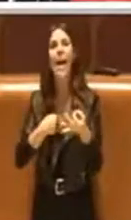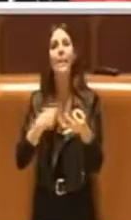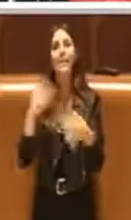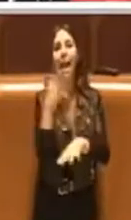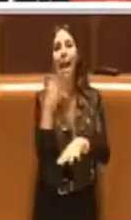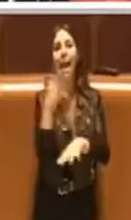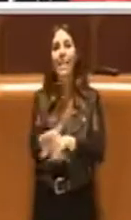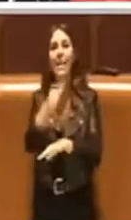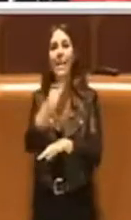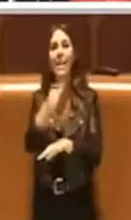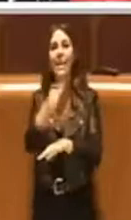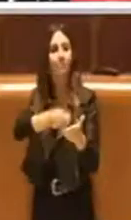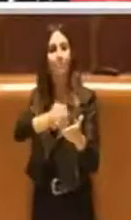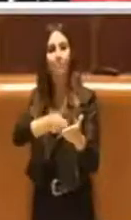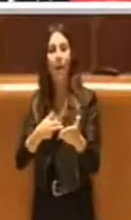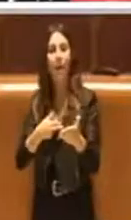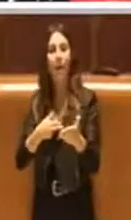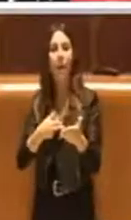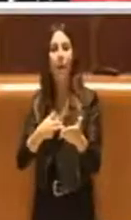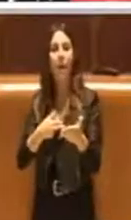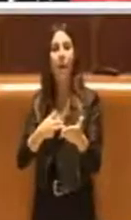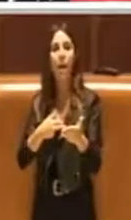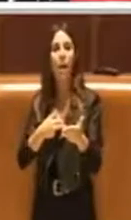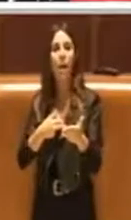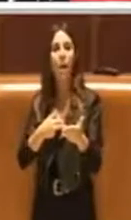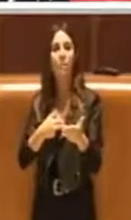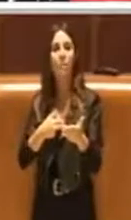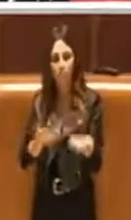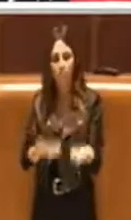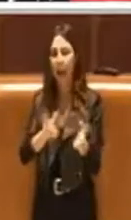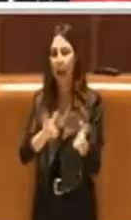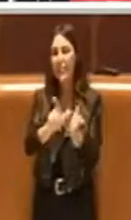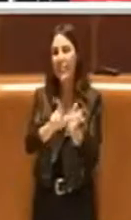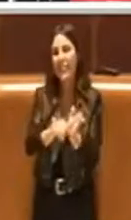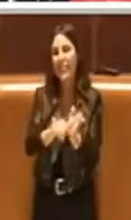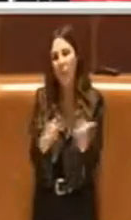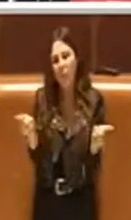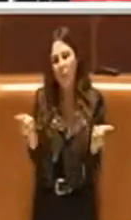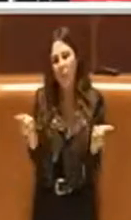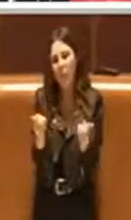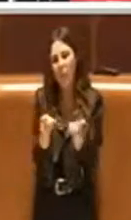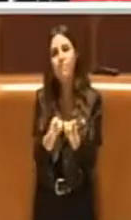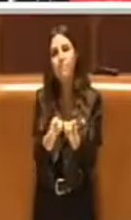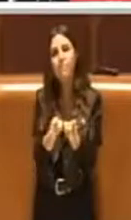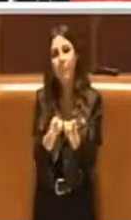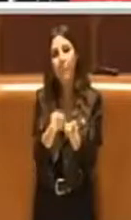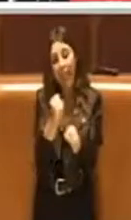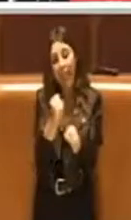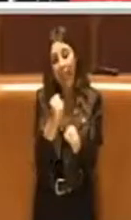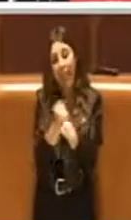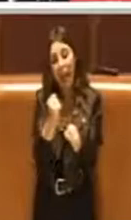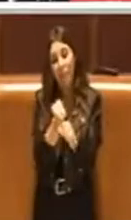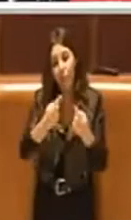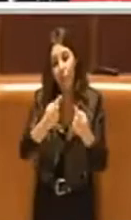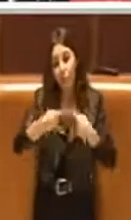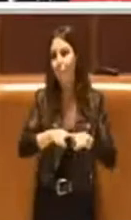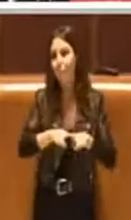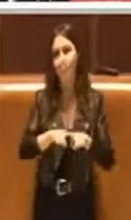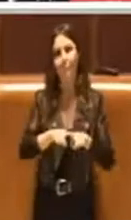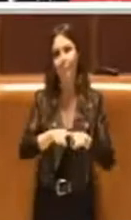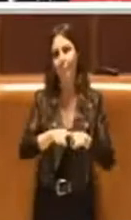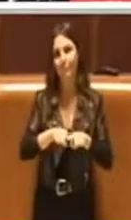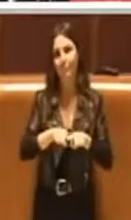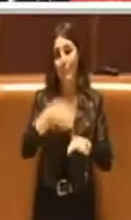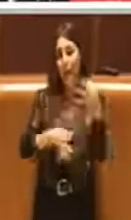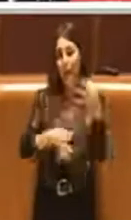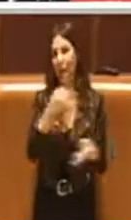intendeva mettere in campo questo purtroppo per i tempi molto ristretti per la lavorazione di questa commissione non è stato possibile